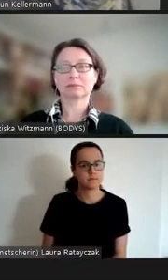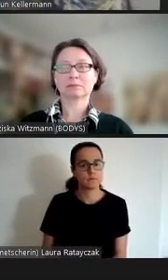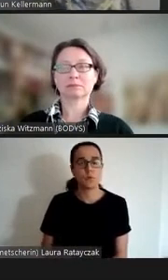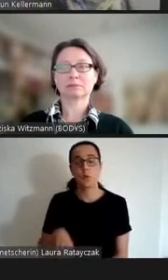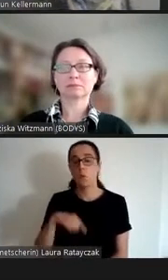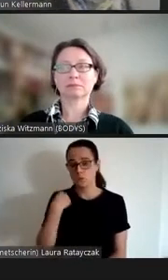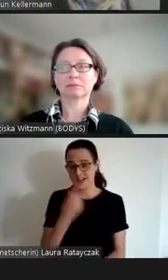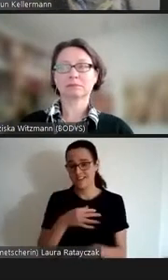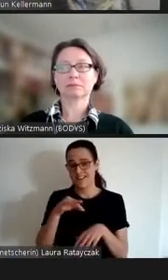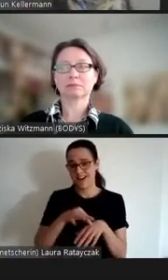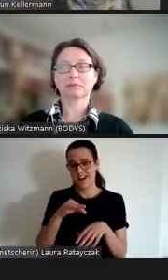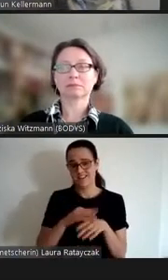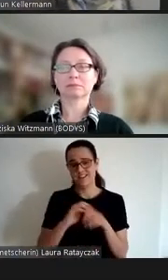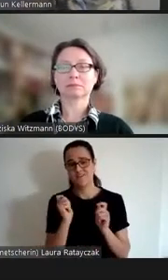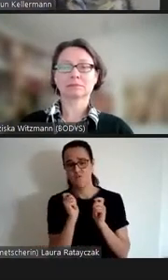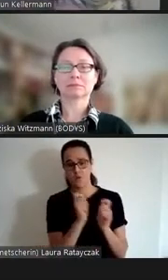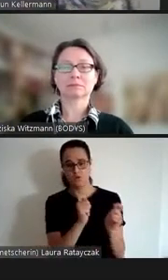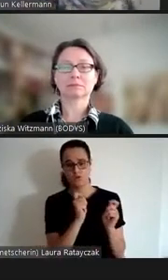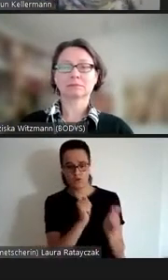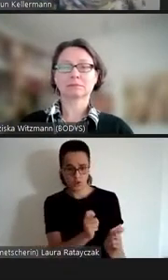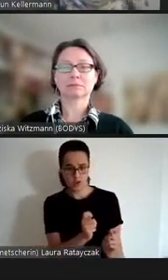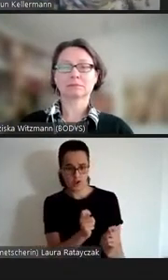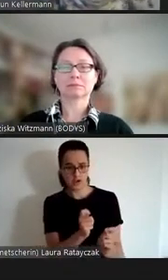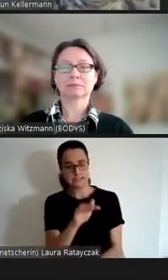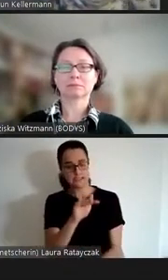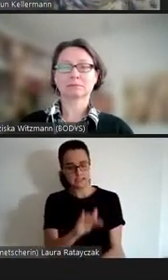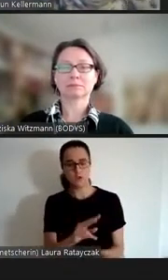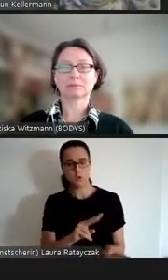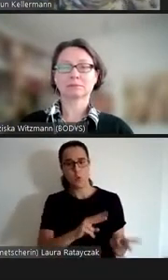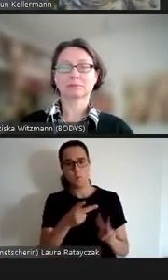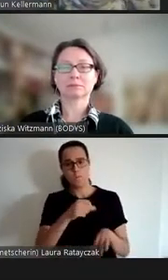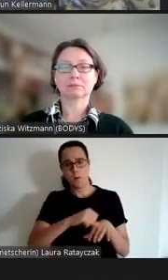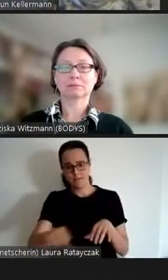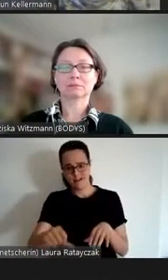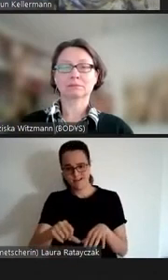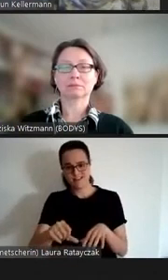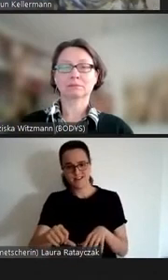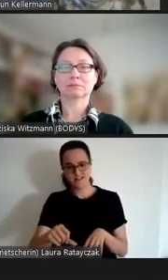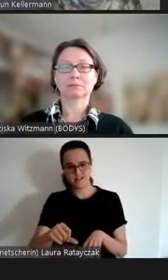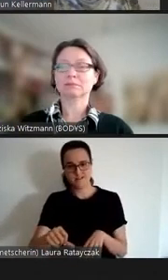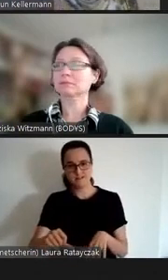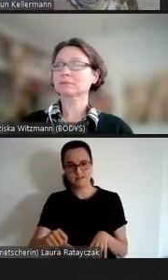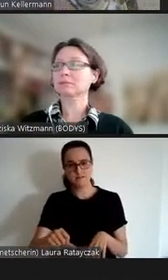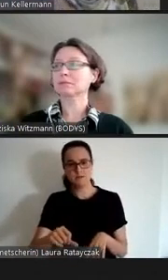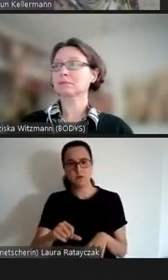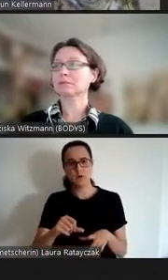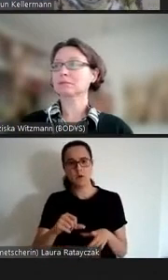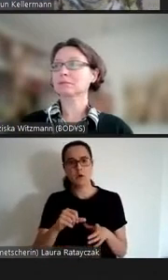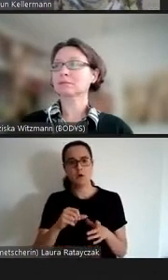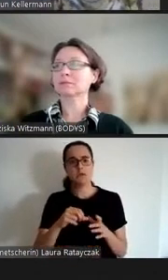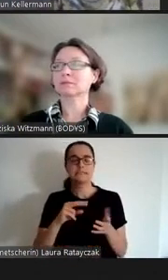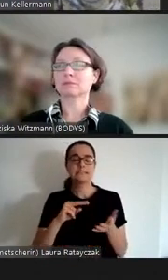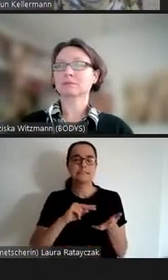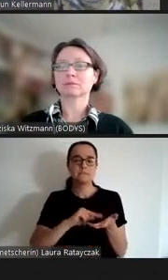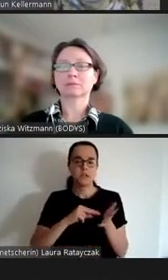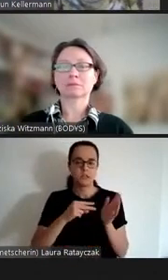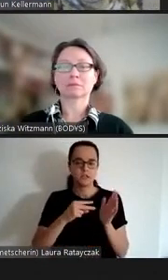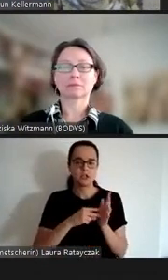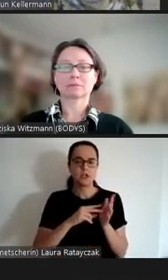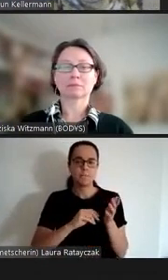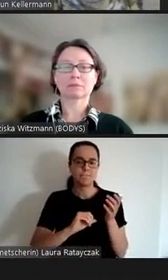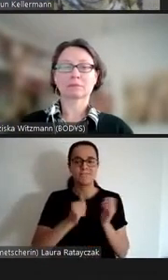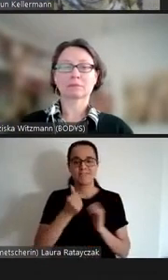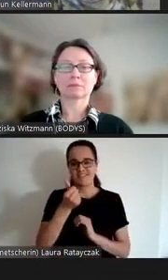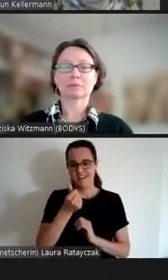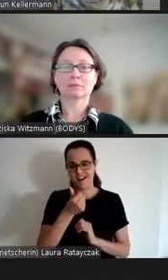Art vor dass man das Kind operiert und weil das technisch einfacher